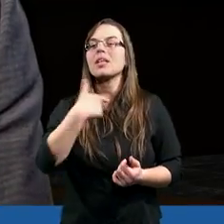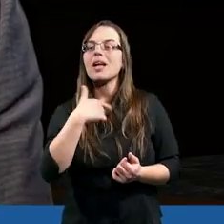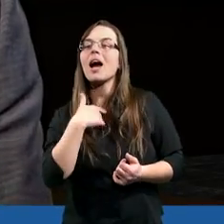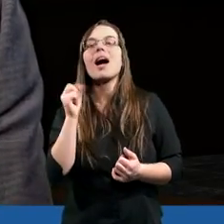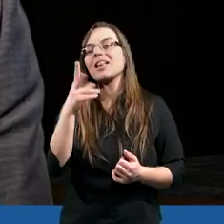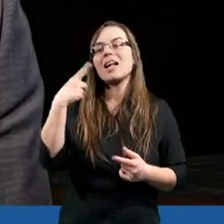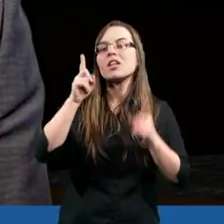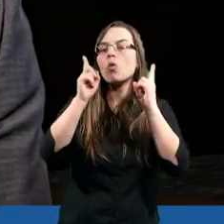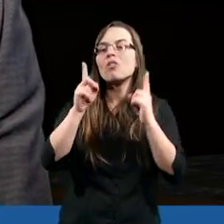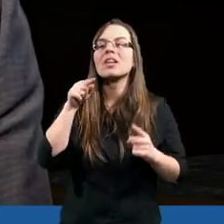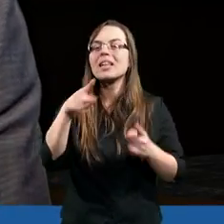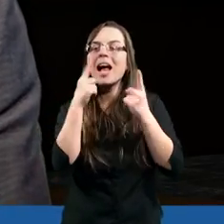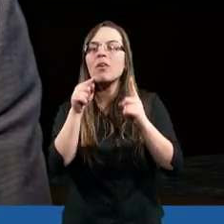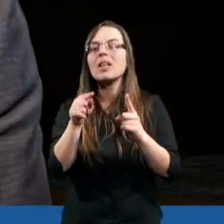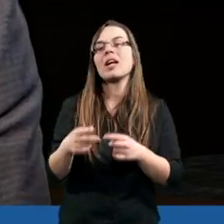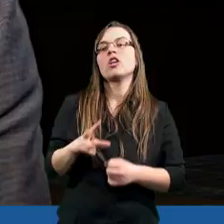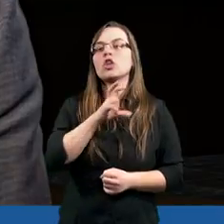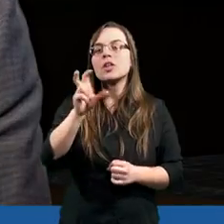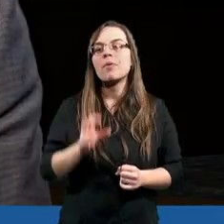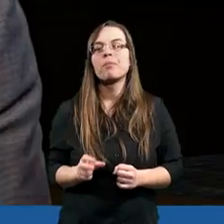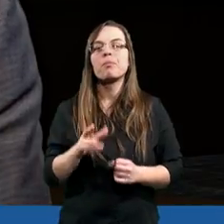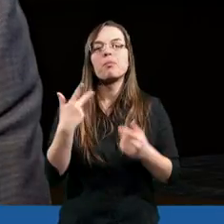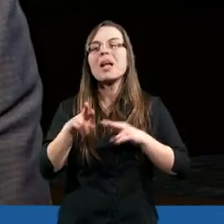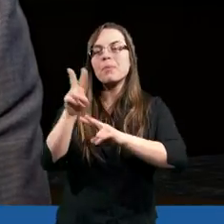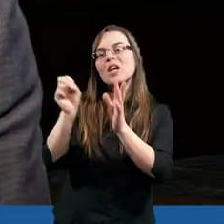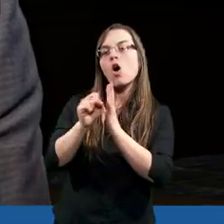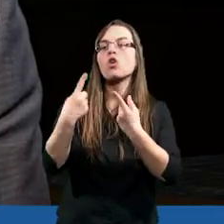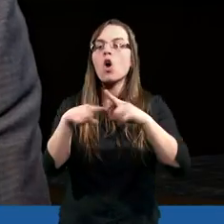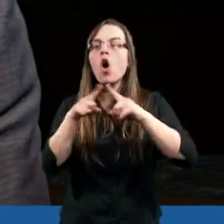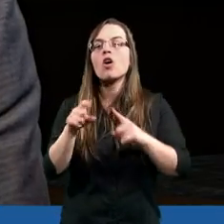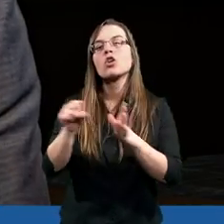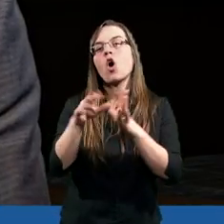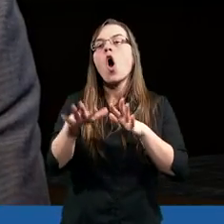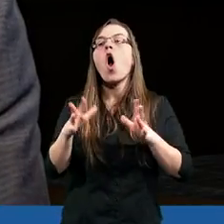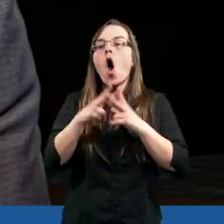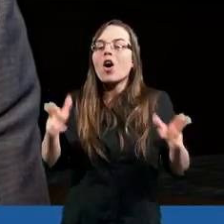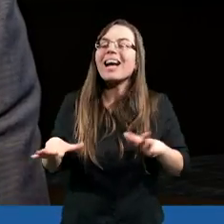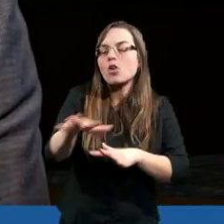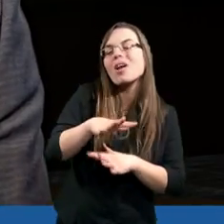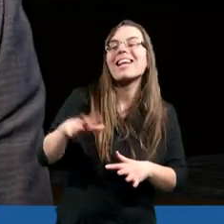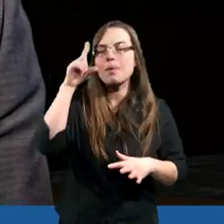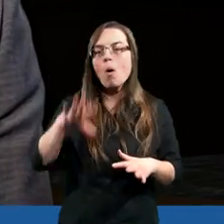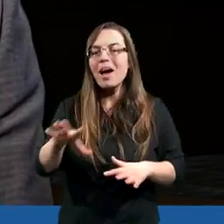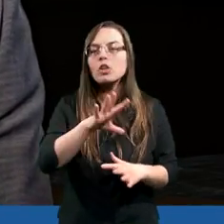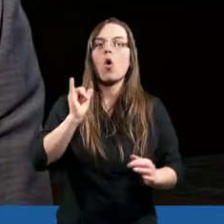Ja jednak nie wyobrażam sobie nie przynależeć do Kościoła, określonej społeczności.